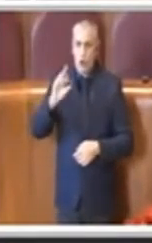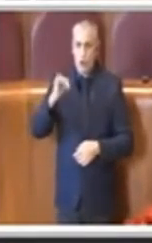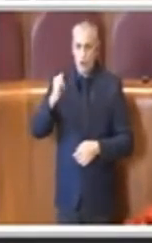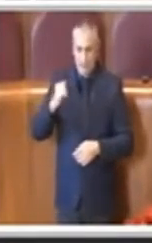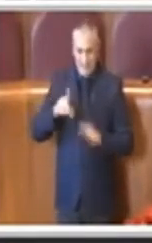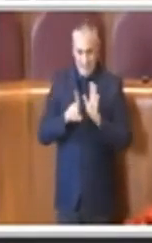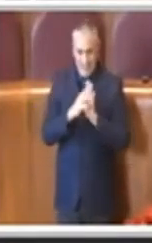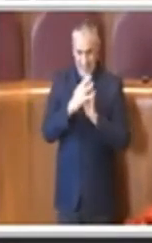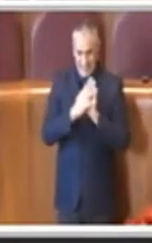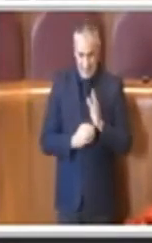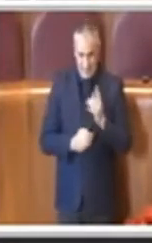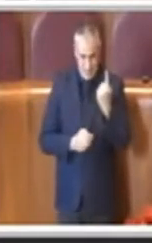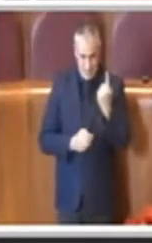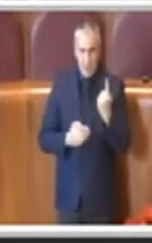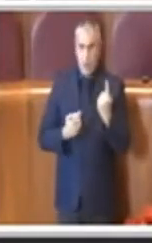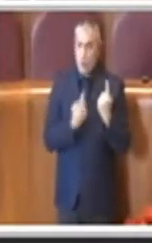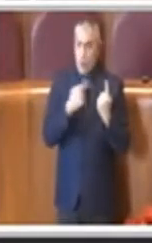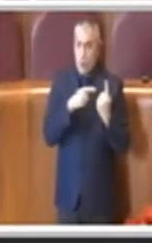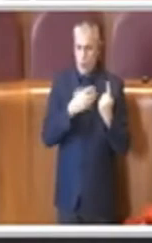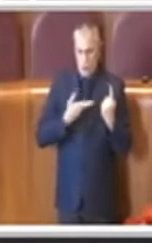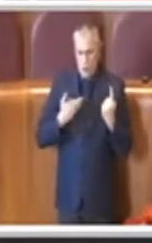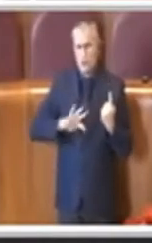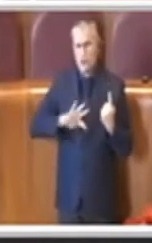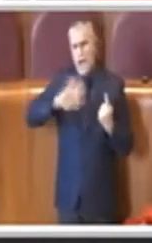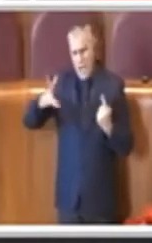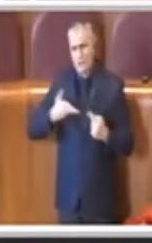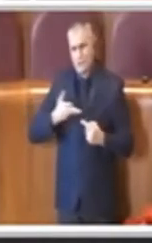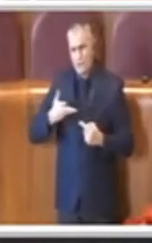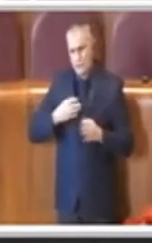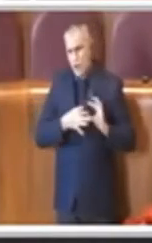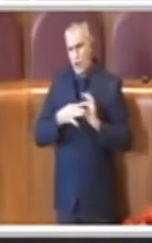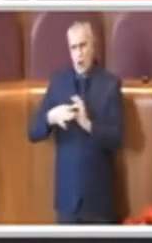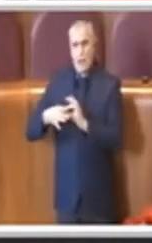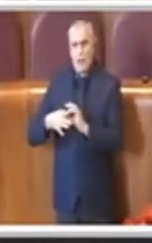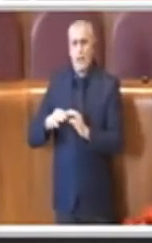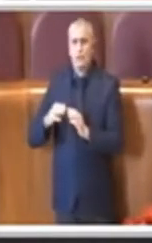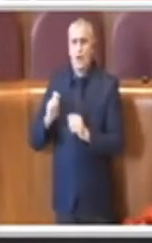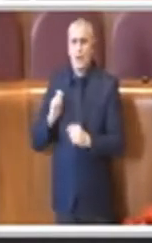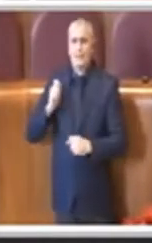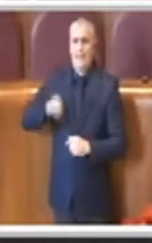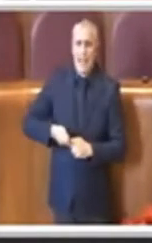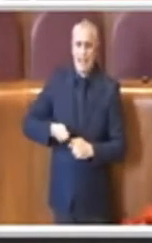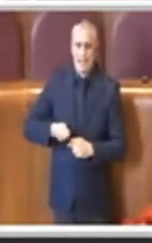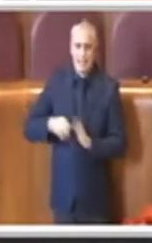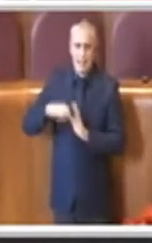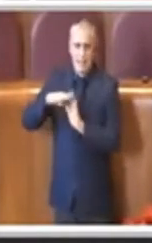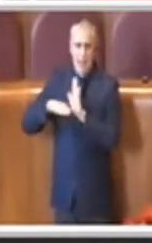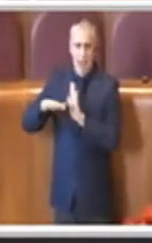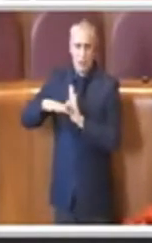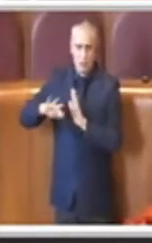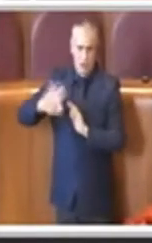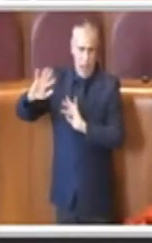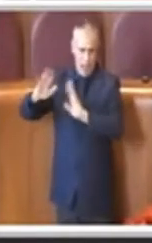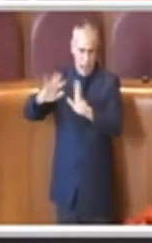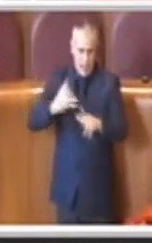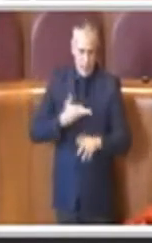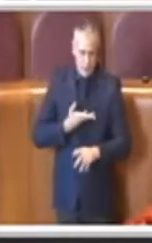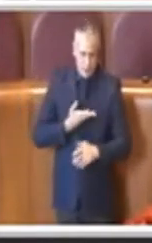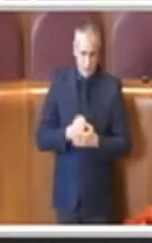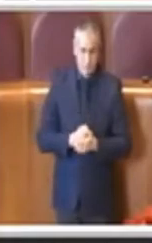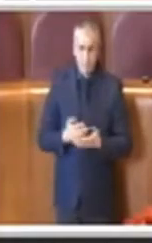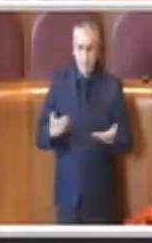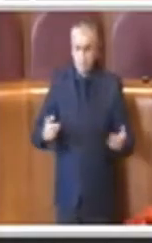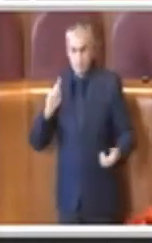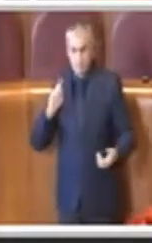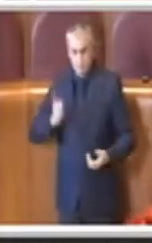altre per altre decadenze. Visto però che comunque noi già abbiamo fatto